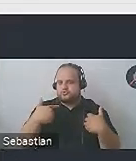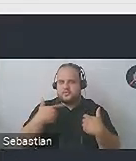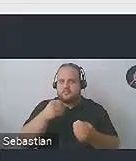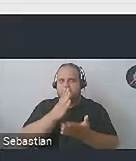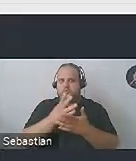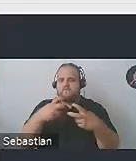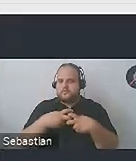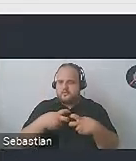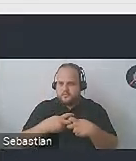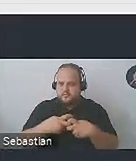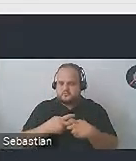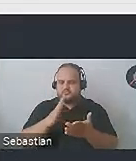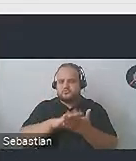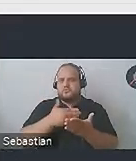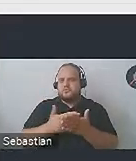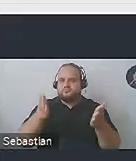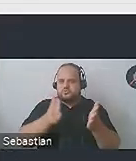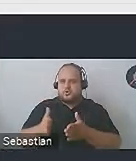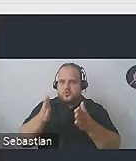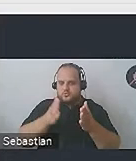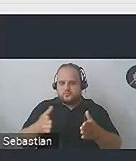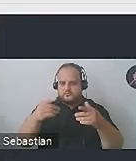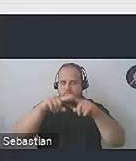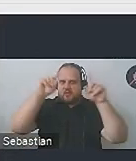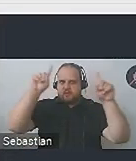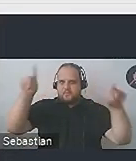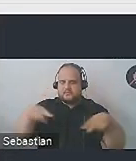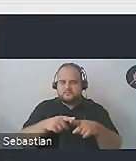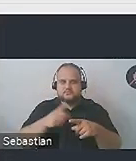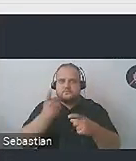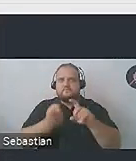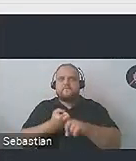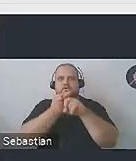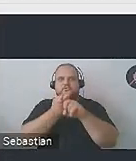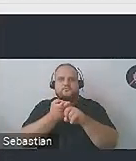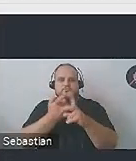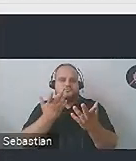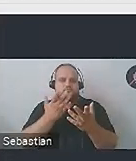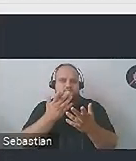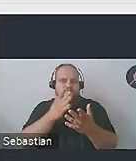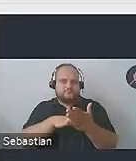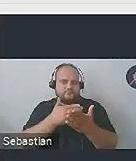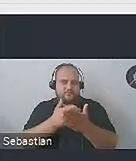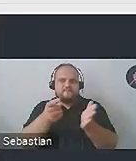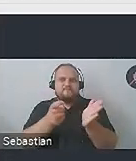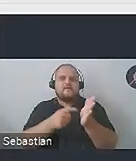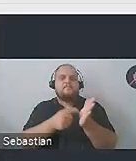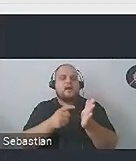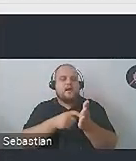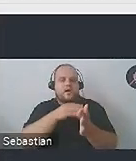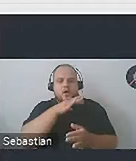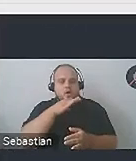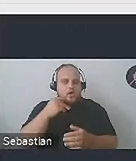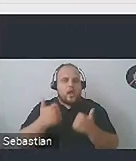przygotowując jakąś tablicę, która będzie wisieć w bibliotece, w szkole, warto się zastanowić choćby nad tymi wymogami kontrastu, żeby ona po